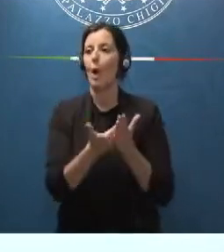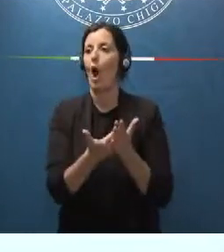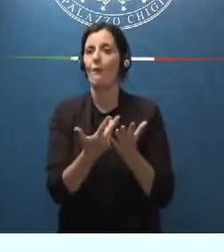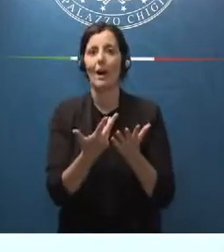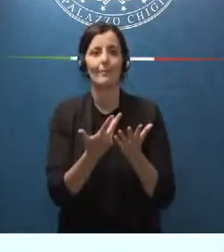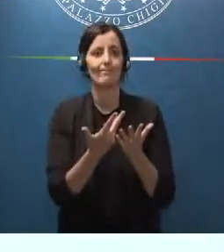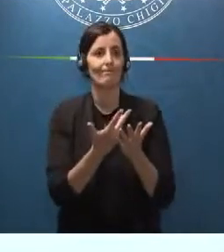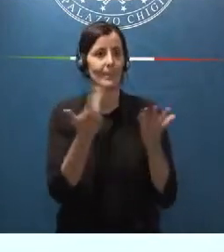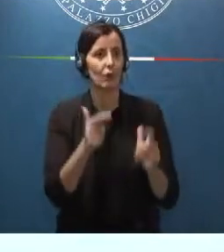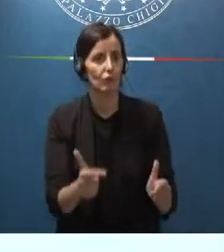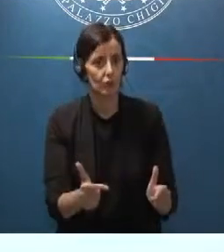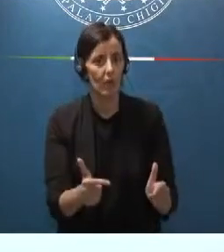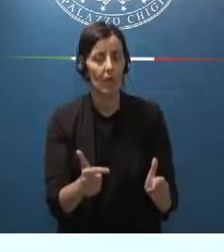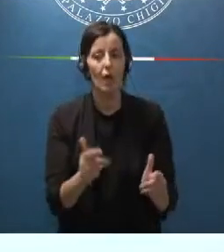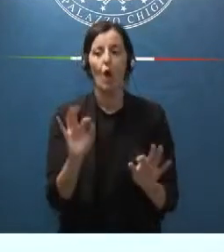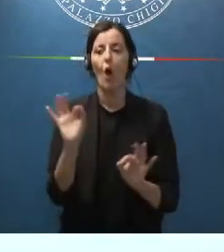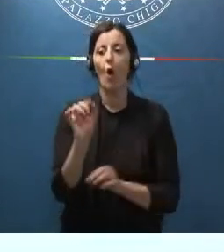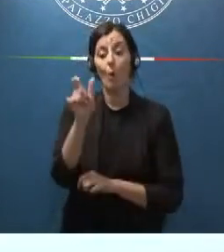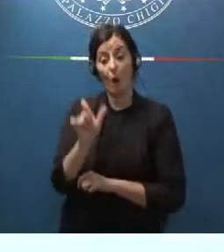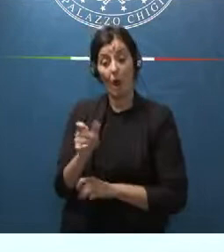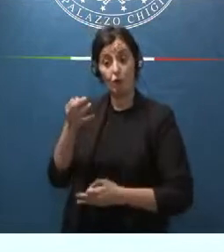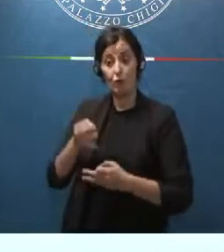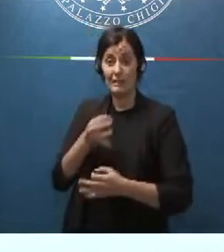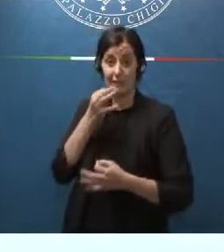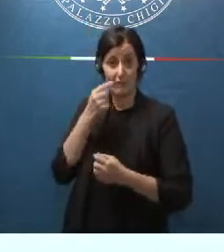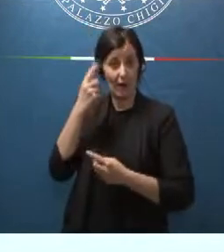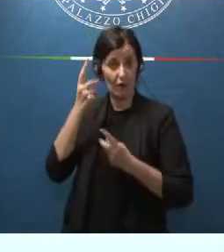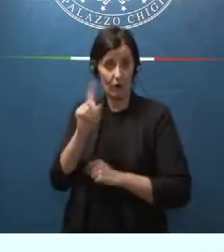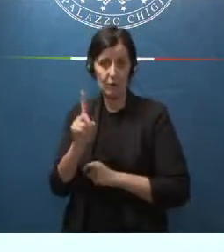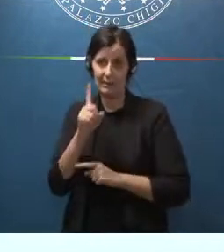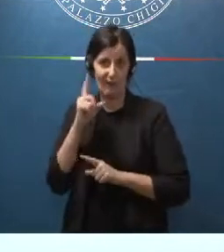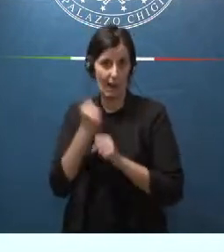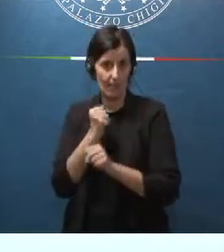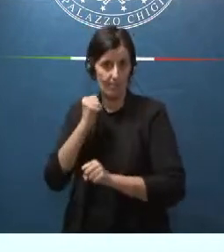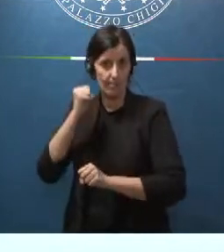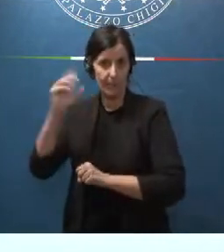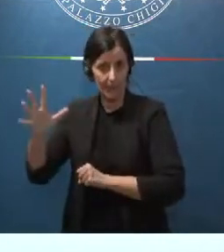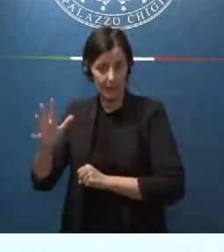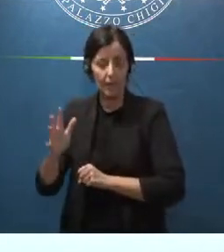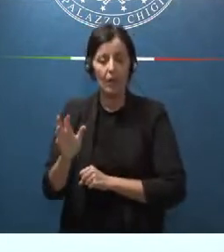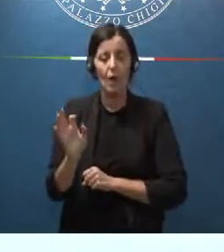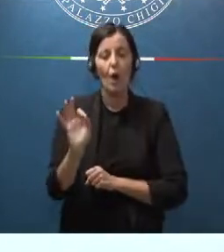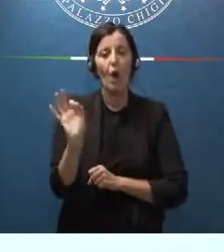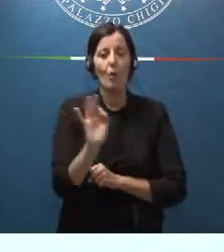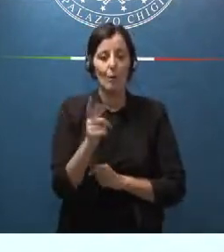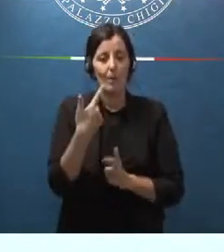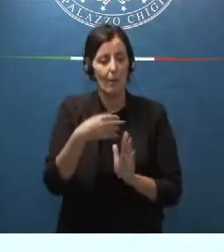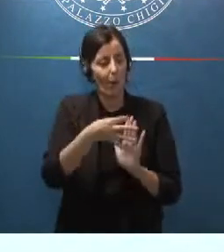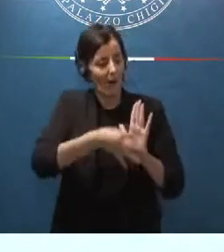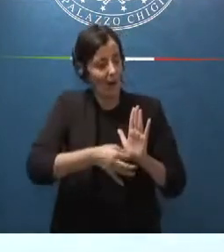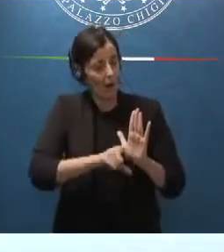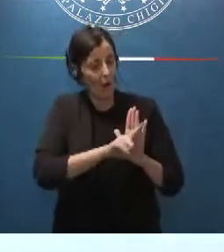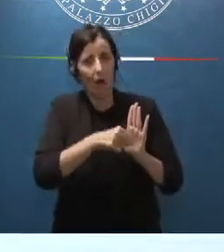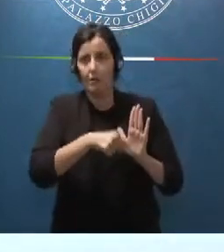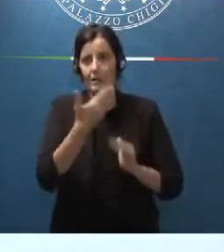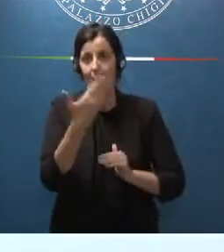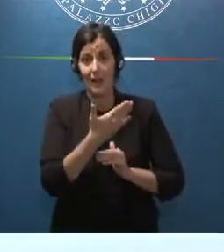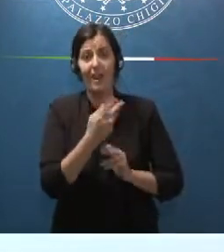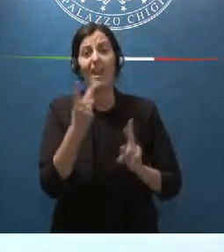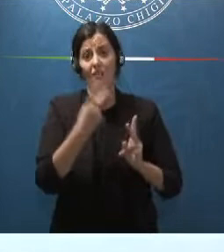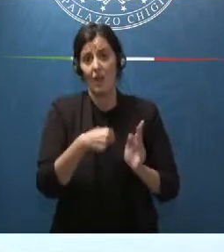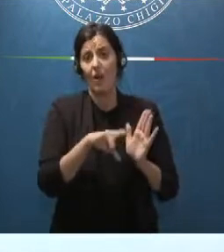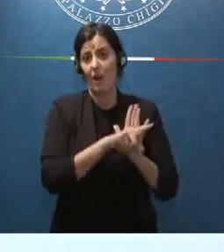ragionevole dubbio o quel giudice è irragionevole e quindi andrebbe cacciato oppure è sbagliata la norma e in effetti è sbagliata la